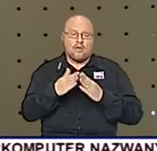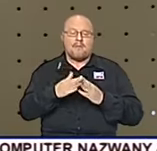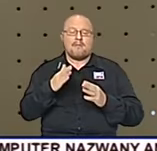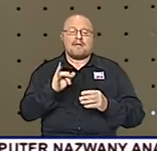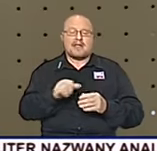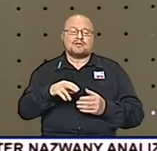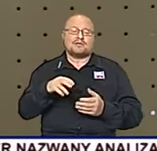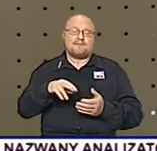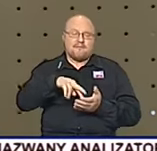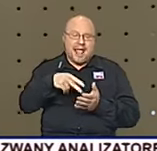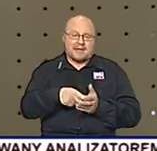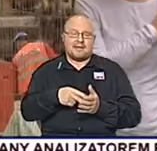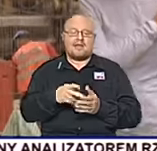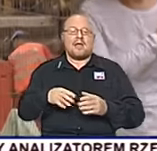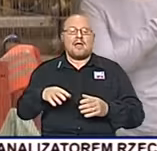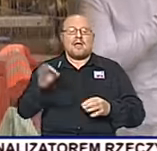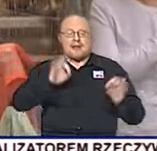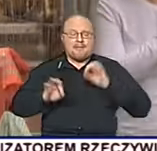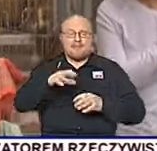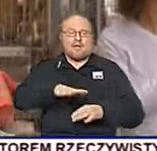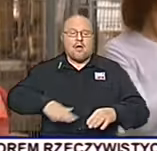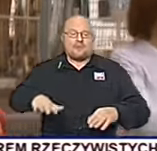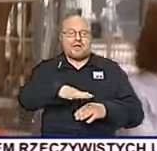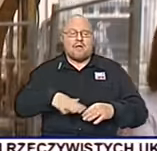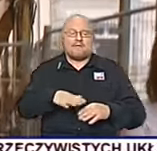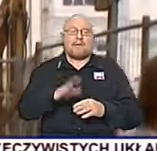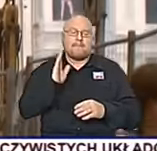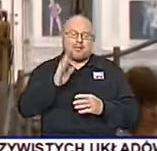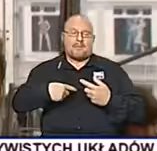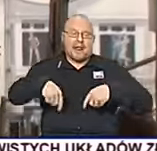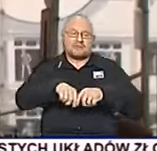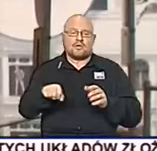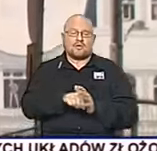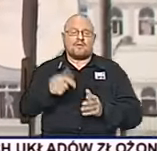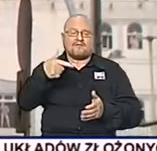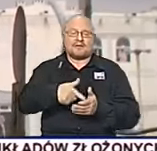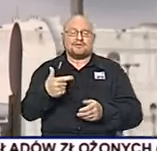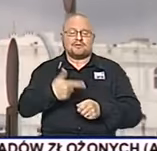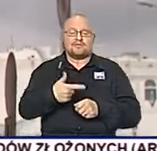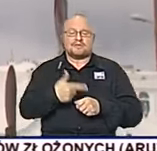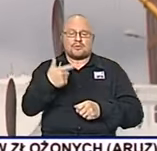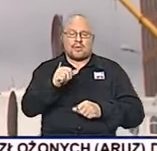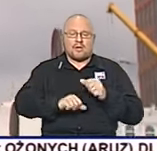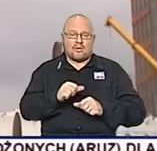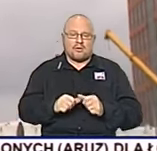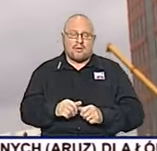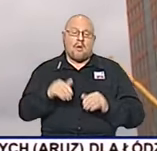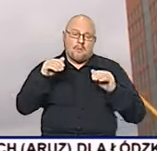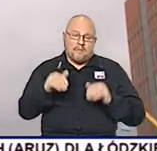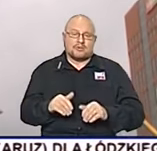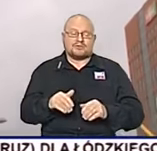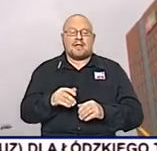w jednym z projektów rewitalizacji obszarowej, ale mają być one realizowane do 2022 roku. Być może,